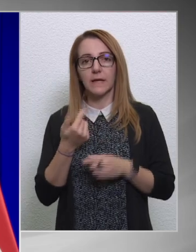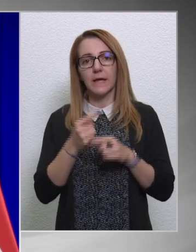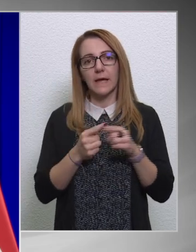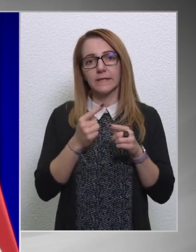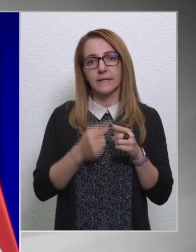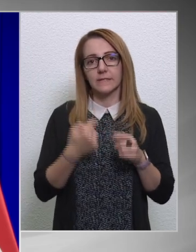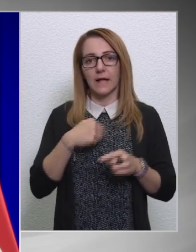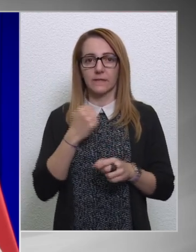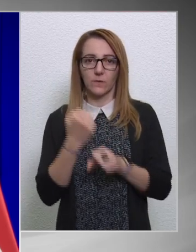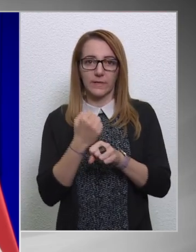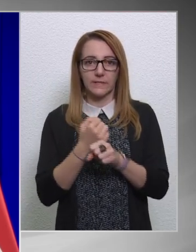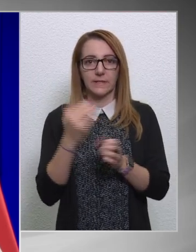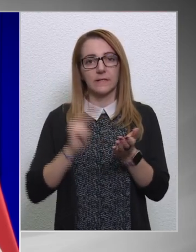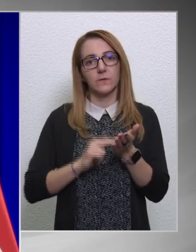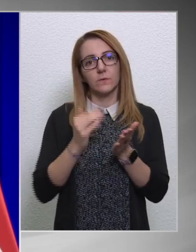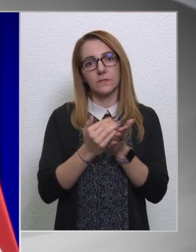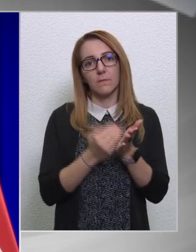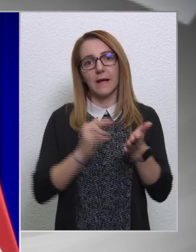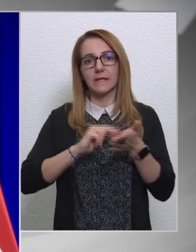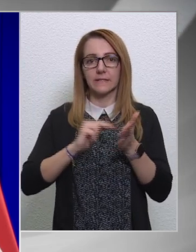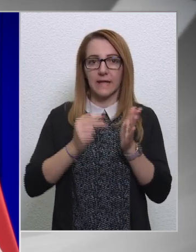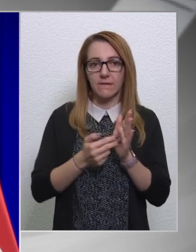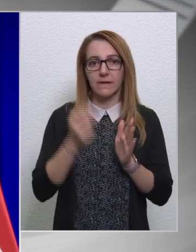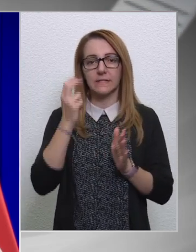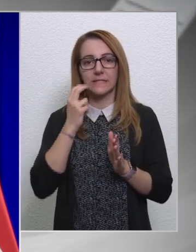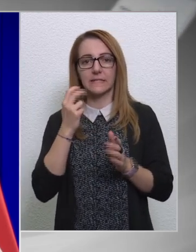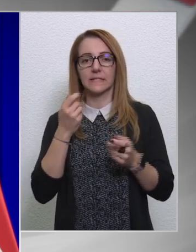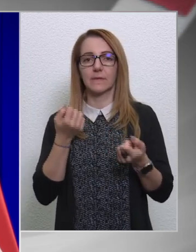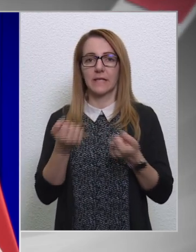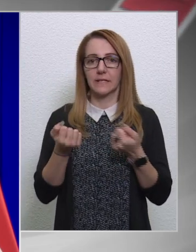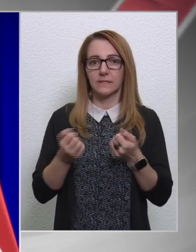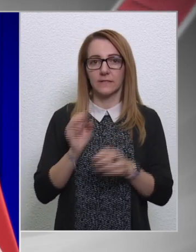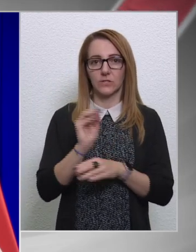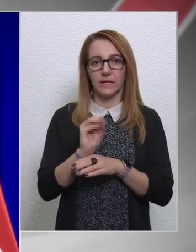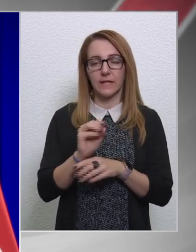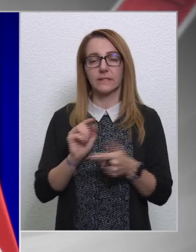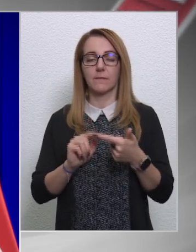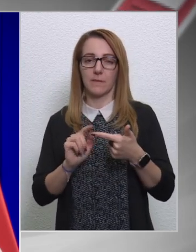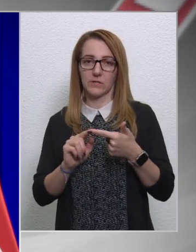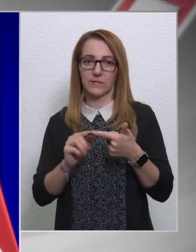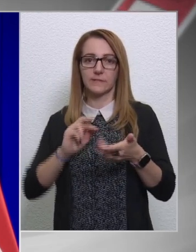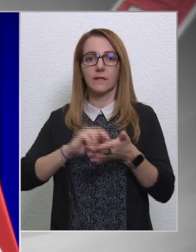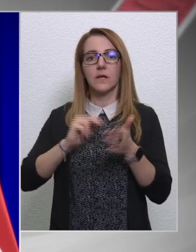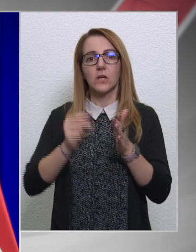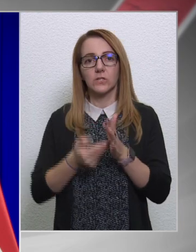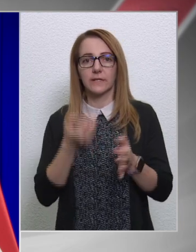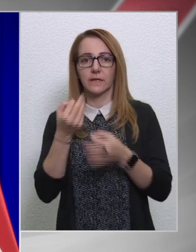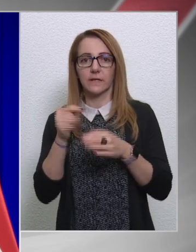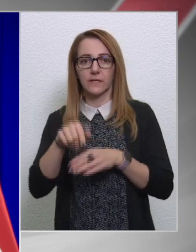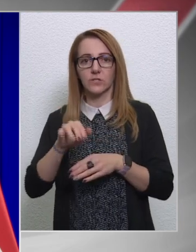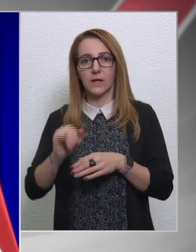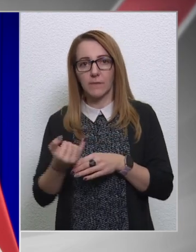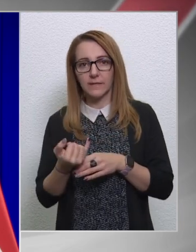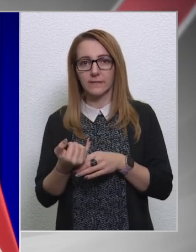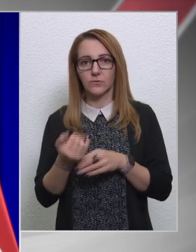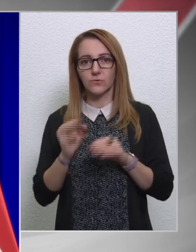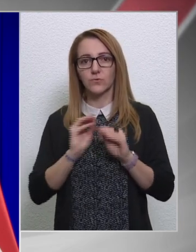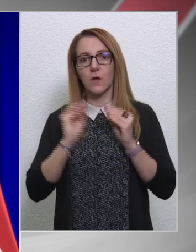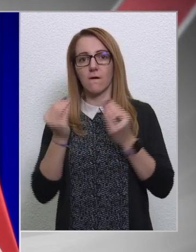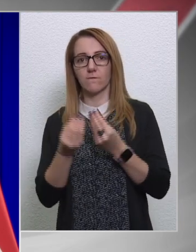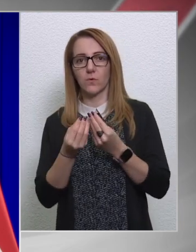az általunk készített jogszabálytervezetek intézményei egyeztetését jelenti, másrészt pedig a stratégiai kérdésekben is egyfajta